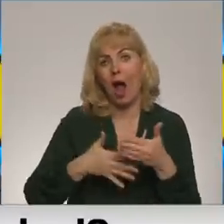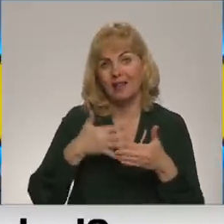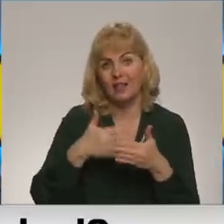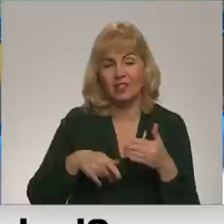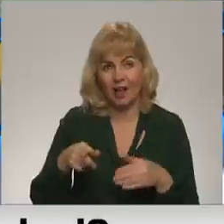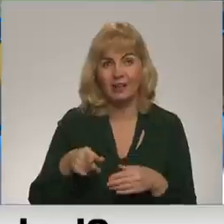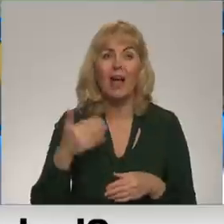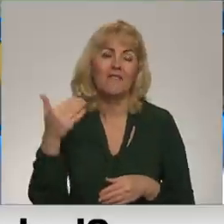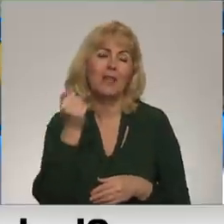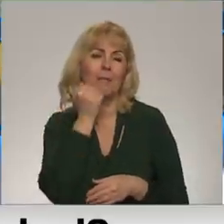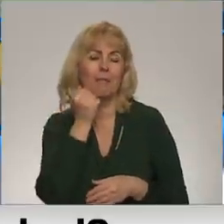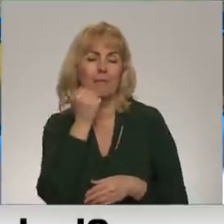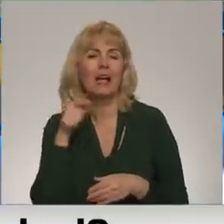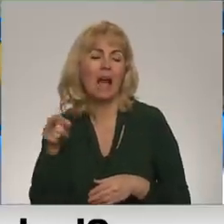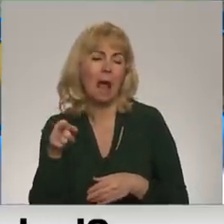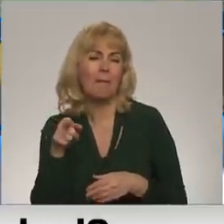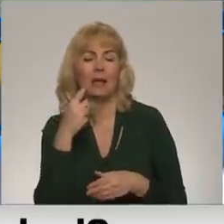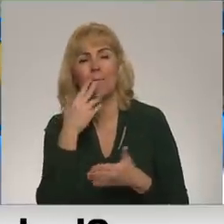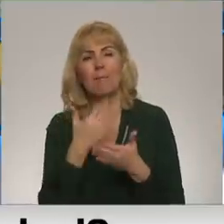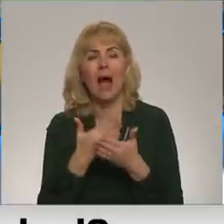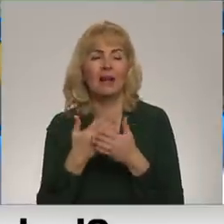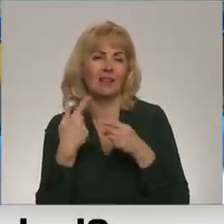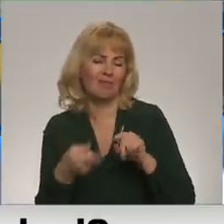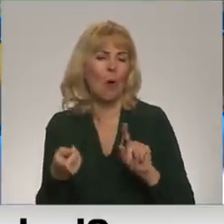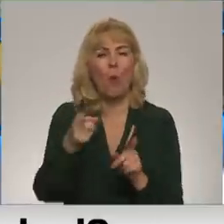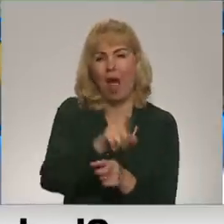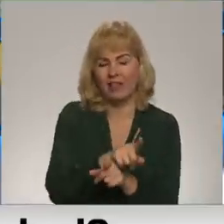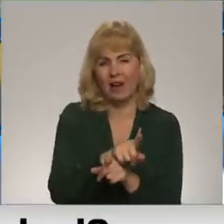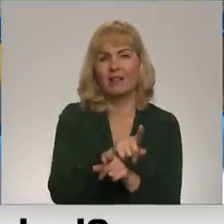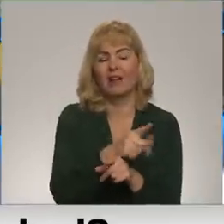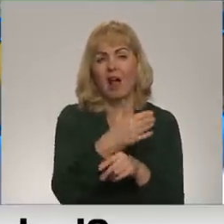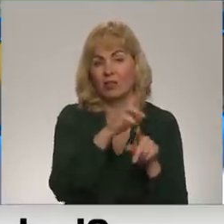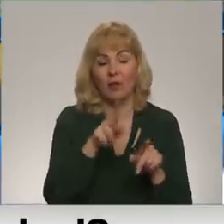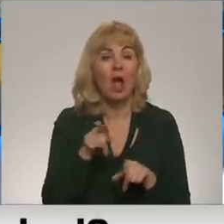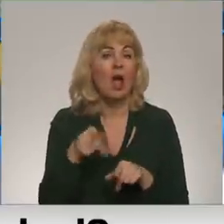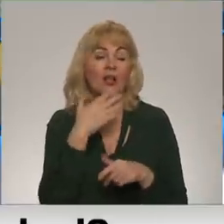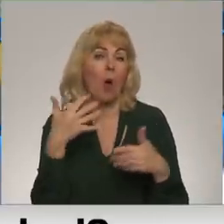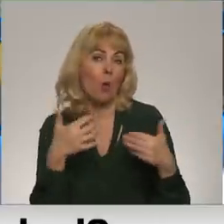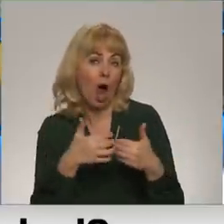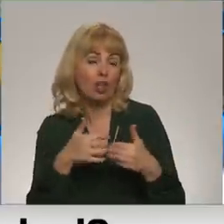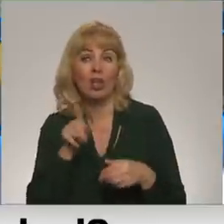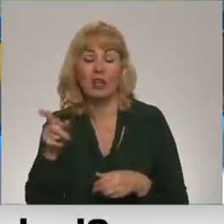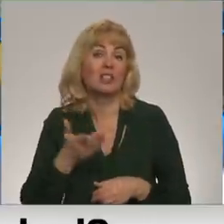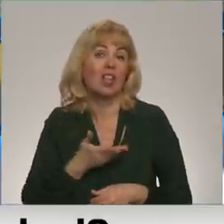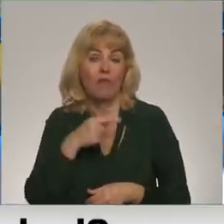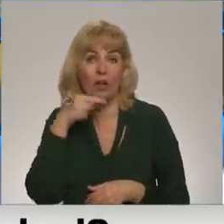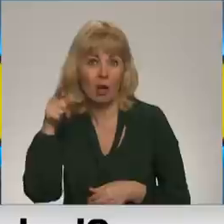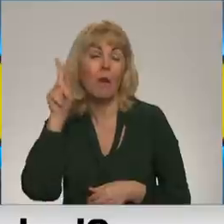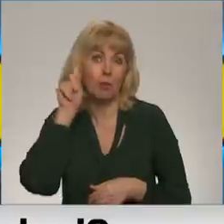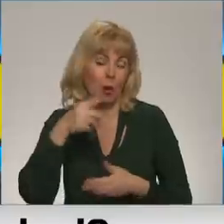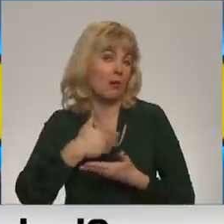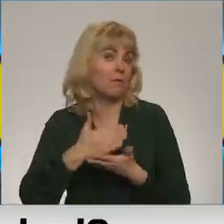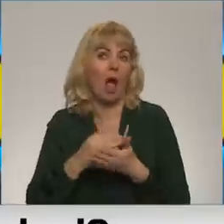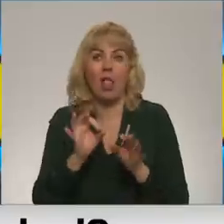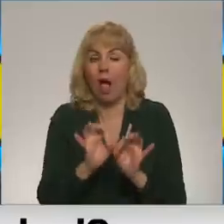Kremlis tās, kā viņi mēģinās pagriezt to starptautiski. Priekš šāviem iedzīvotājiem tas nav karš. Priekš tiem cilvēkiem, kas dzīvo Krievijā, daļa nezin vēl ar